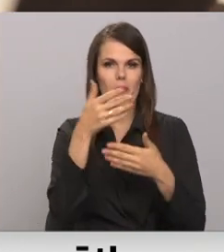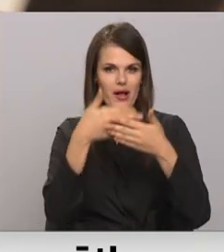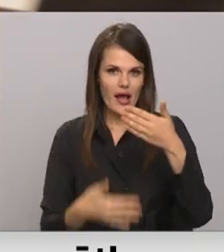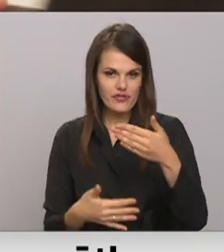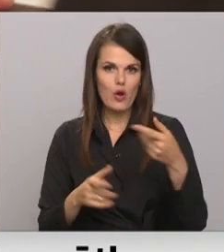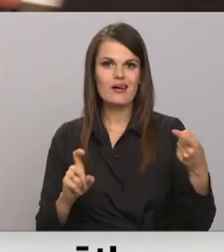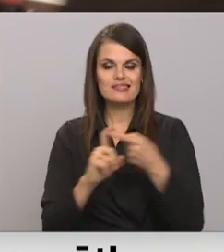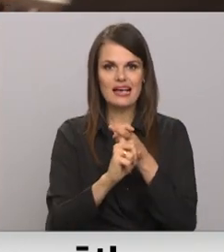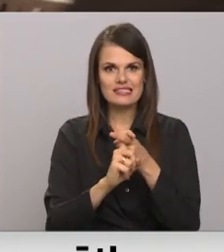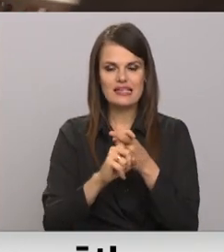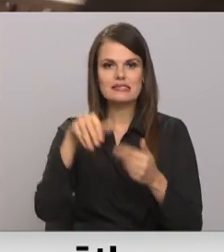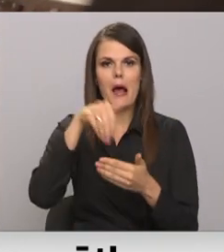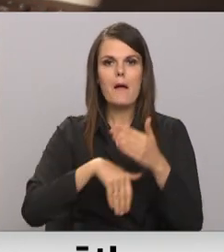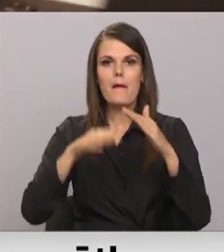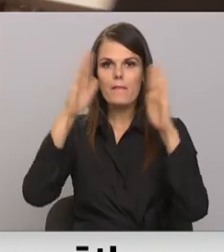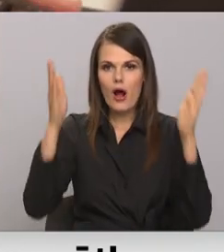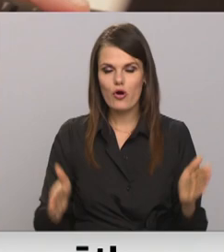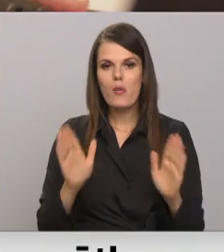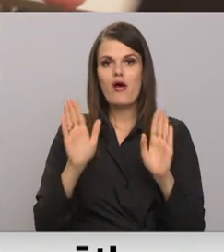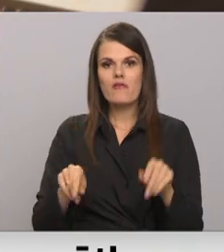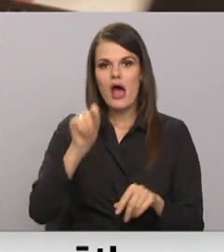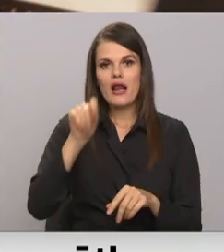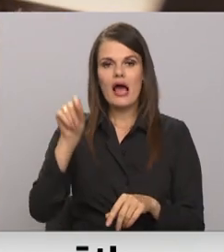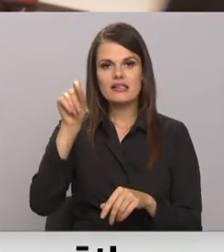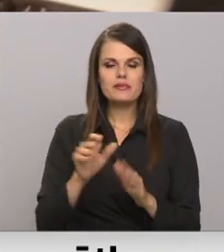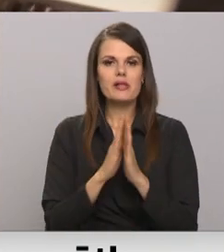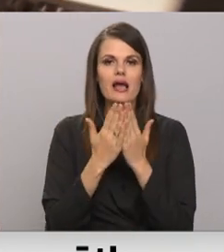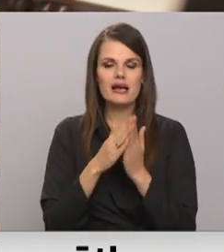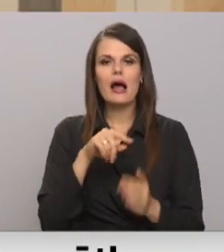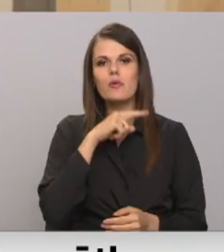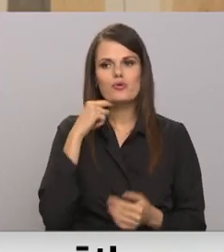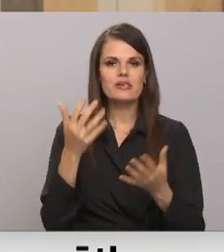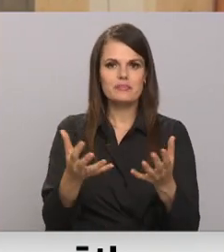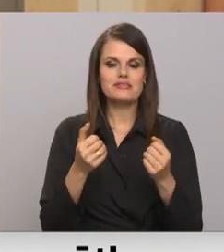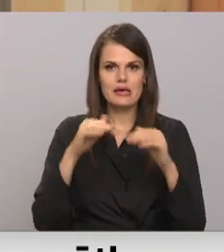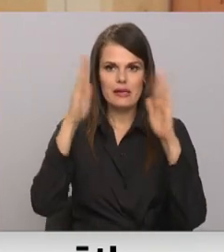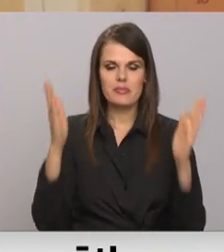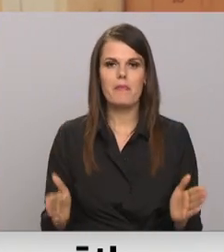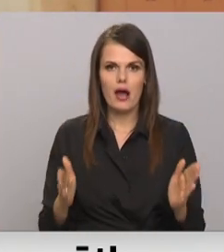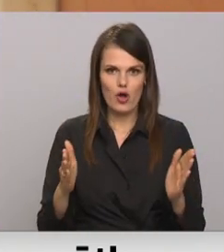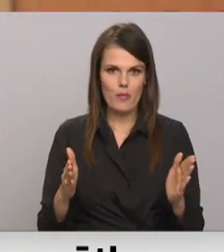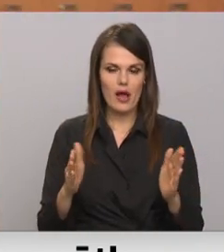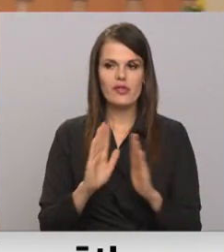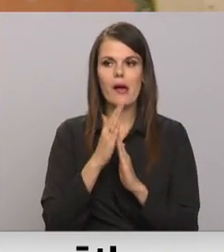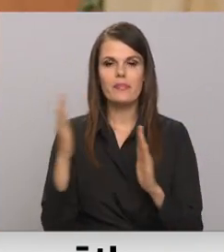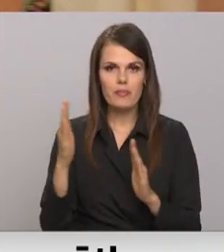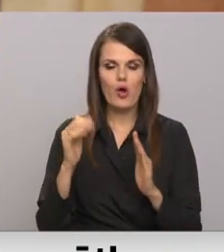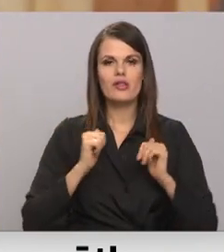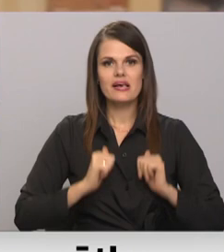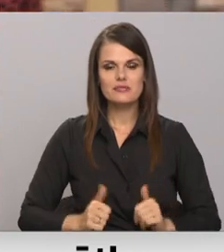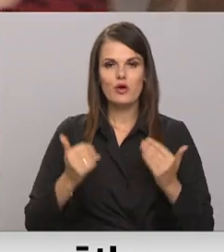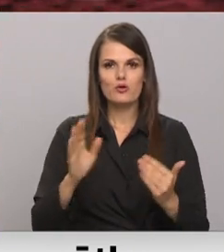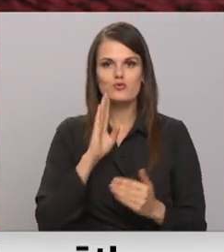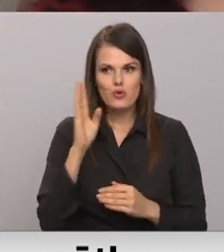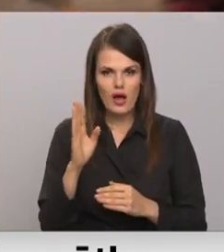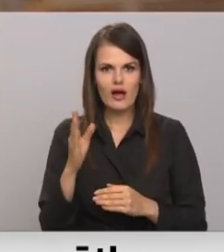pakumātu, var atzīmēt, ka grāmatu šis lasītājs vēlēsies saņemt pakumātā. Bibliotēks mieru šorīd gan